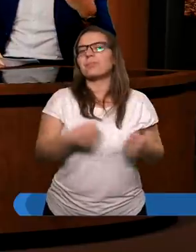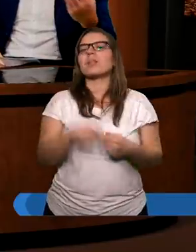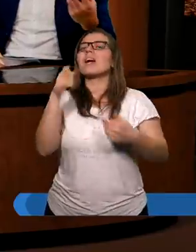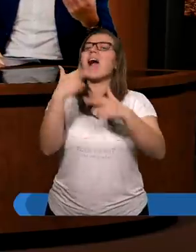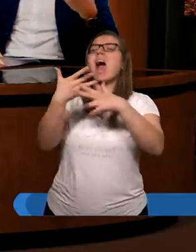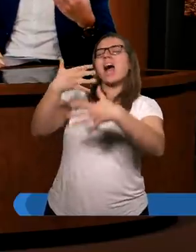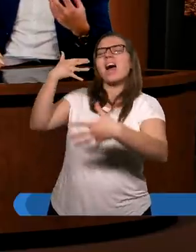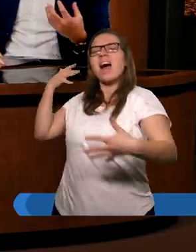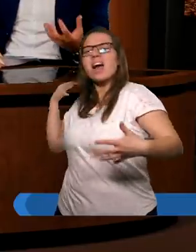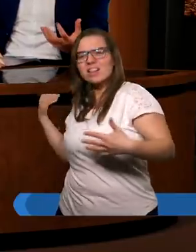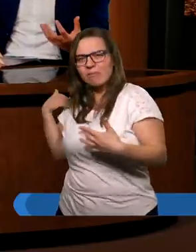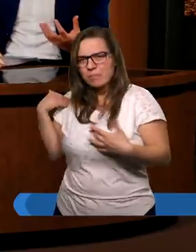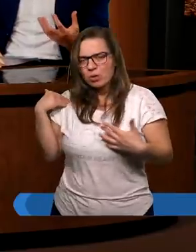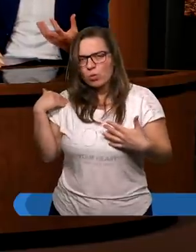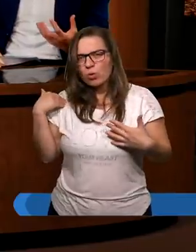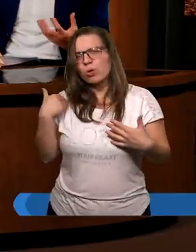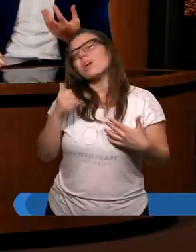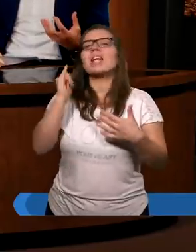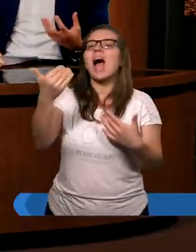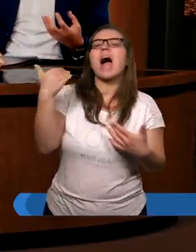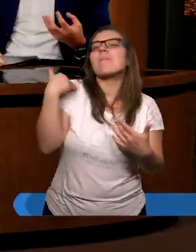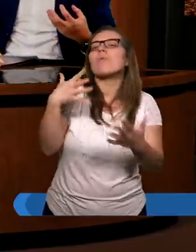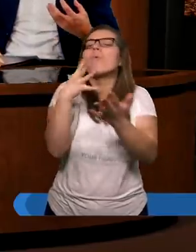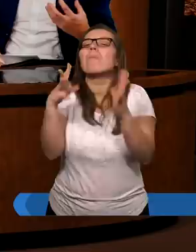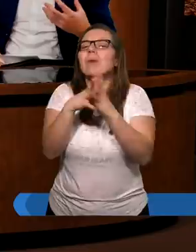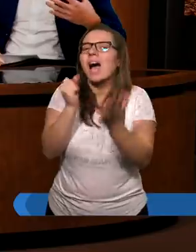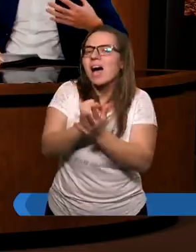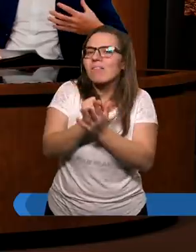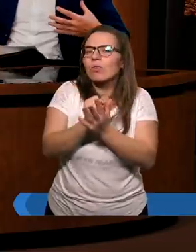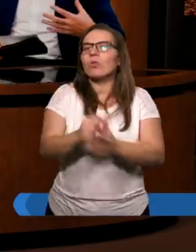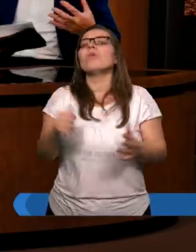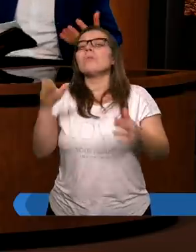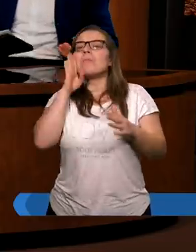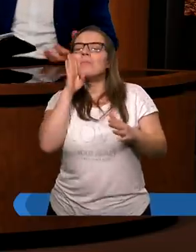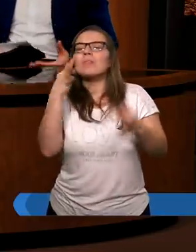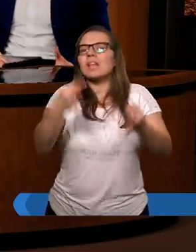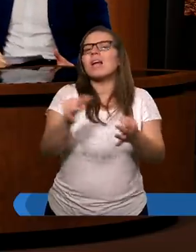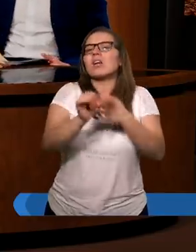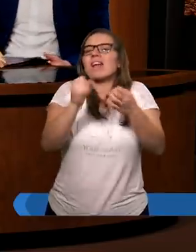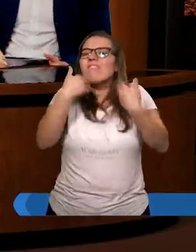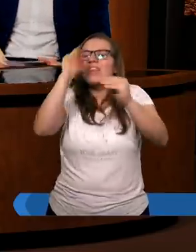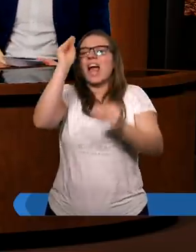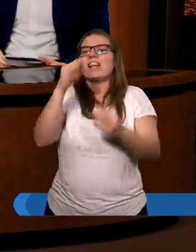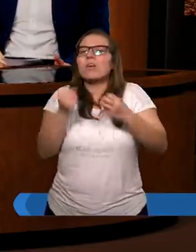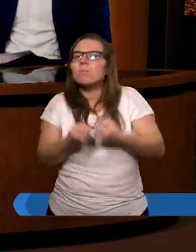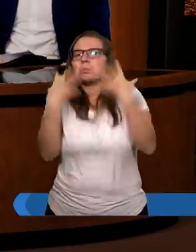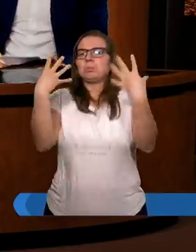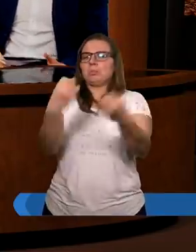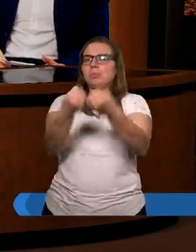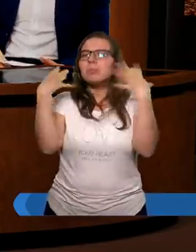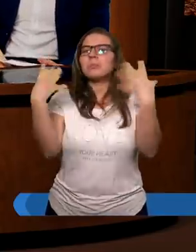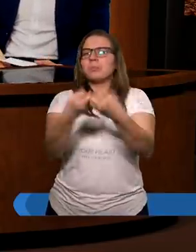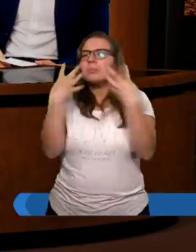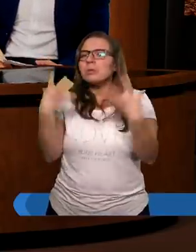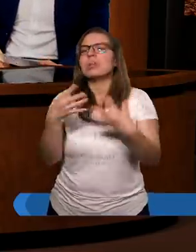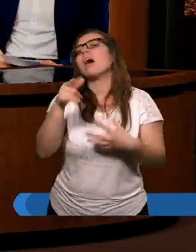kiedyś było światłem dla Kościoła i co było prawem, później Bóg może coraz więcej odsłaniać. I taki przykład.